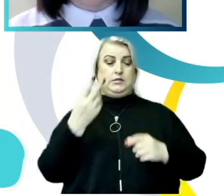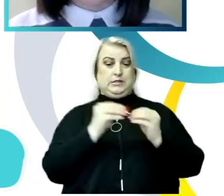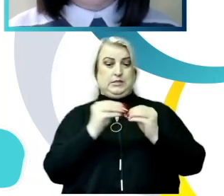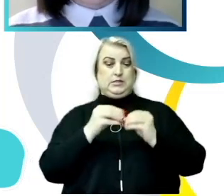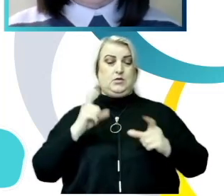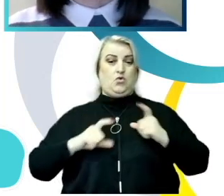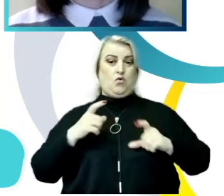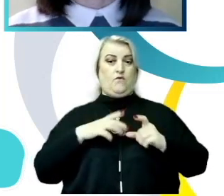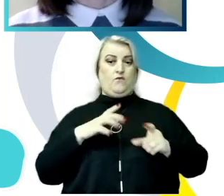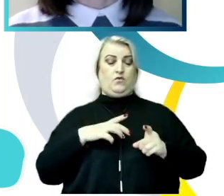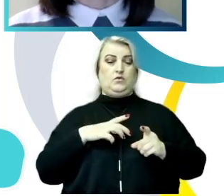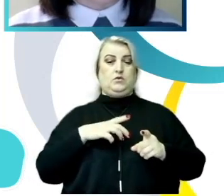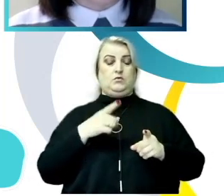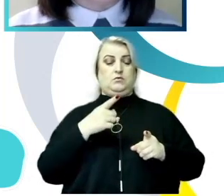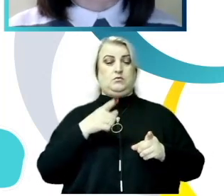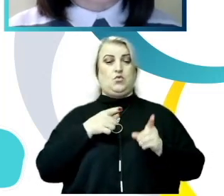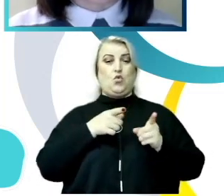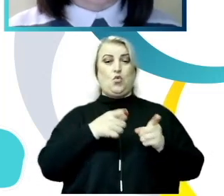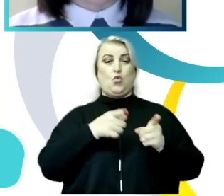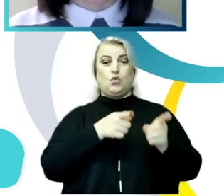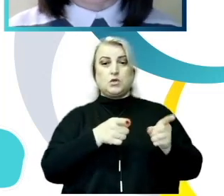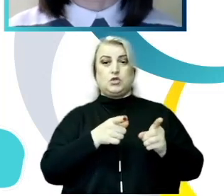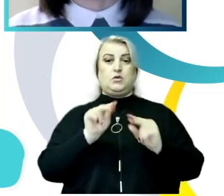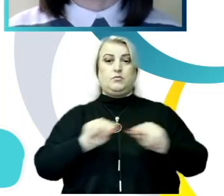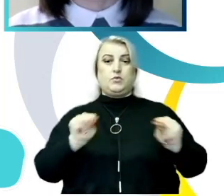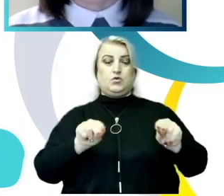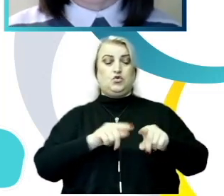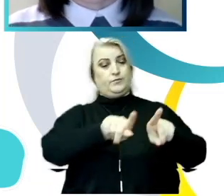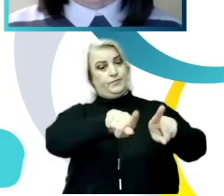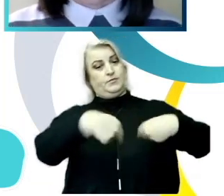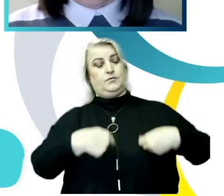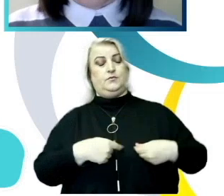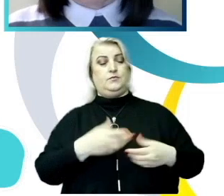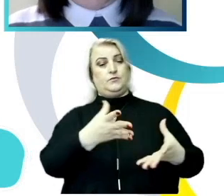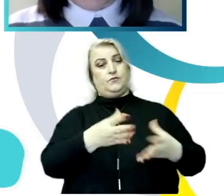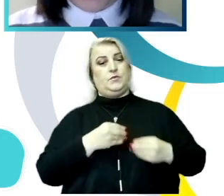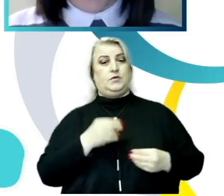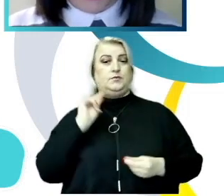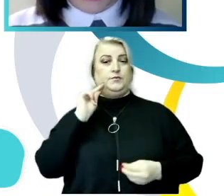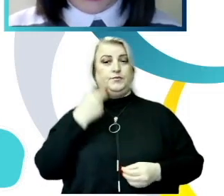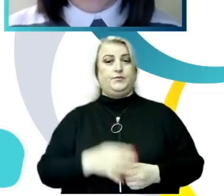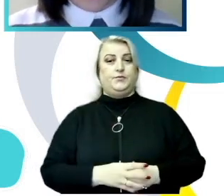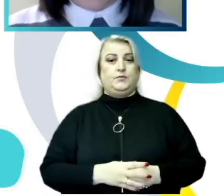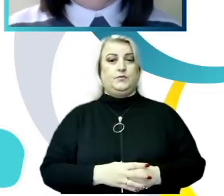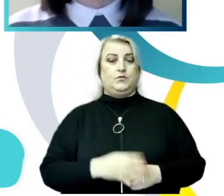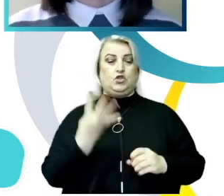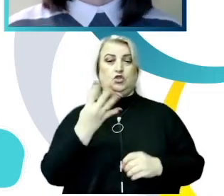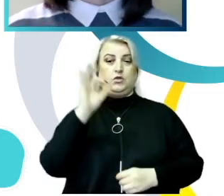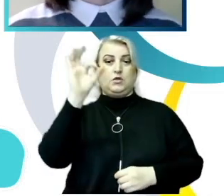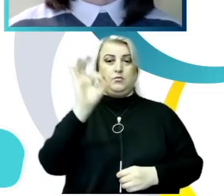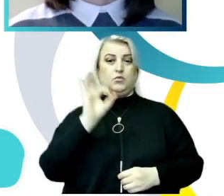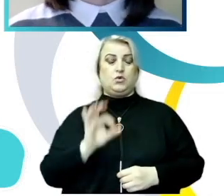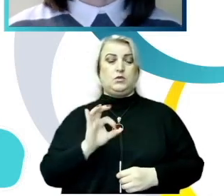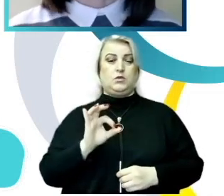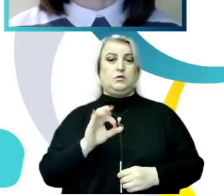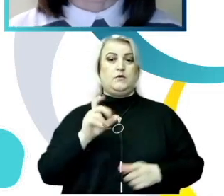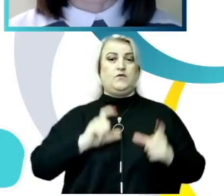către profesori pentru a întreține relații sexuale. 4% dintre studenți